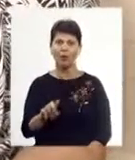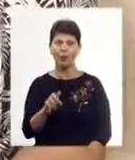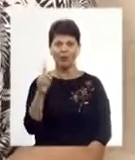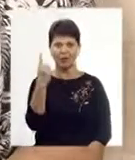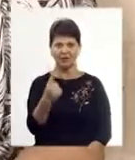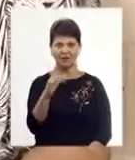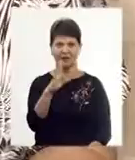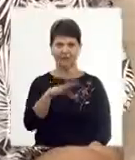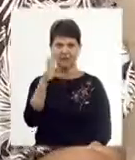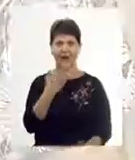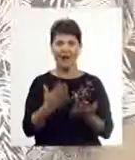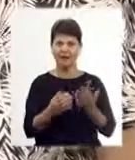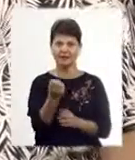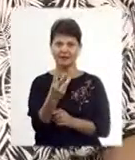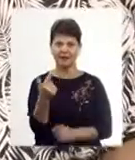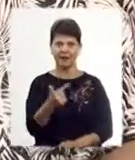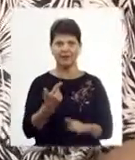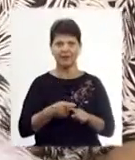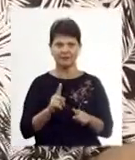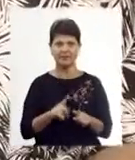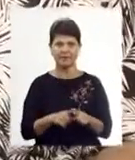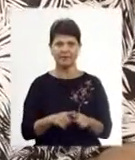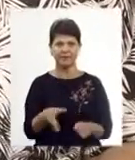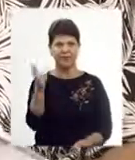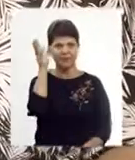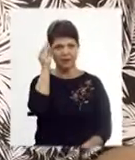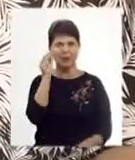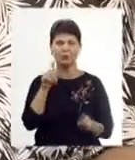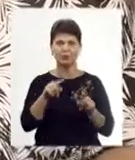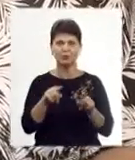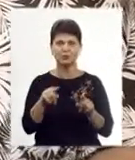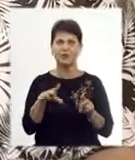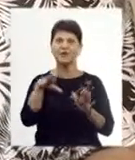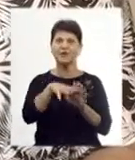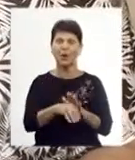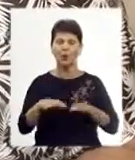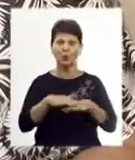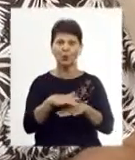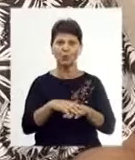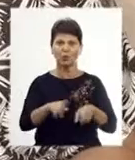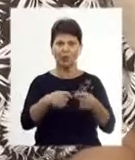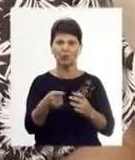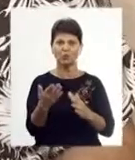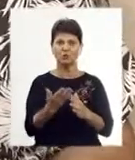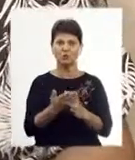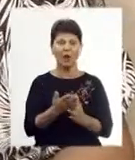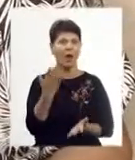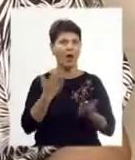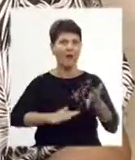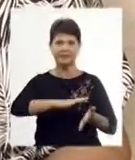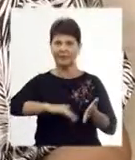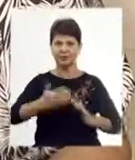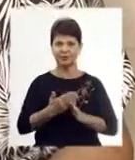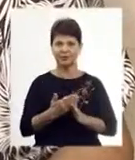буде майже 13 гривень, це в рахунку те, що я плачу, що мені дають субсидію. Без субсидії то 8